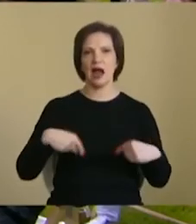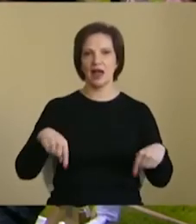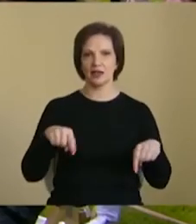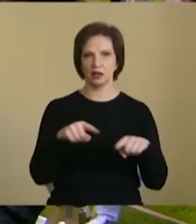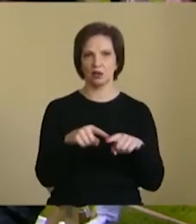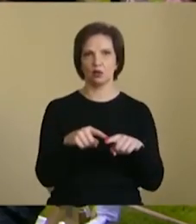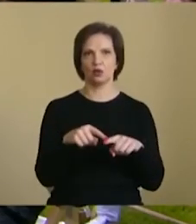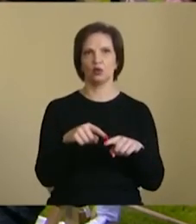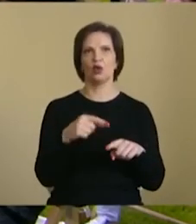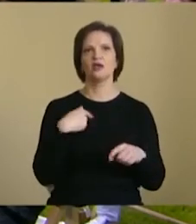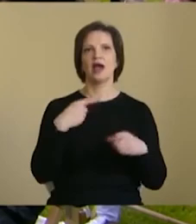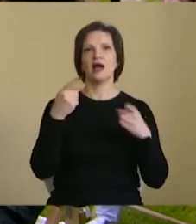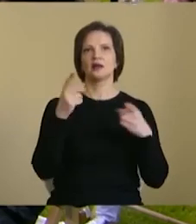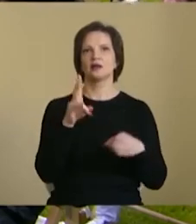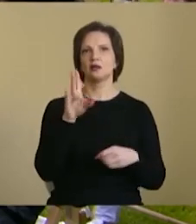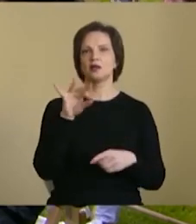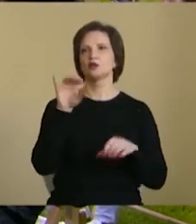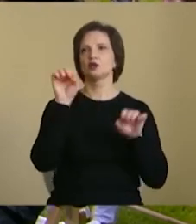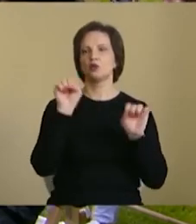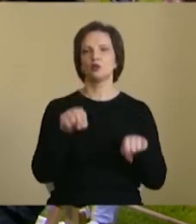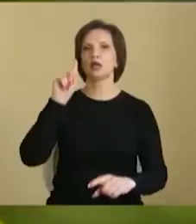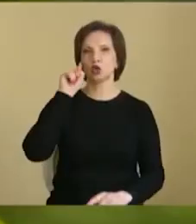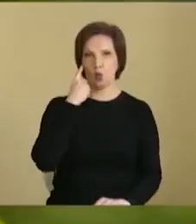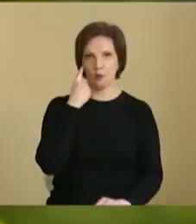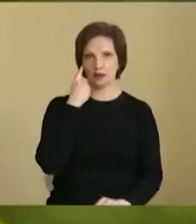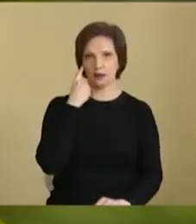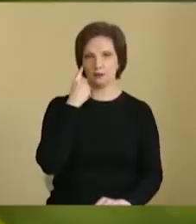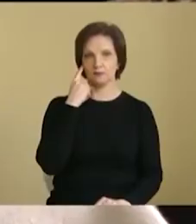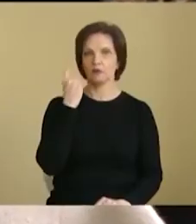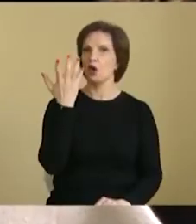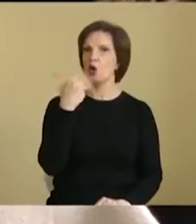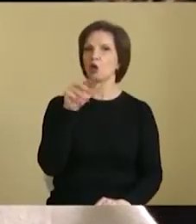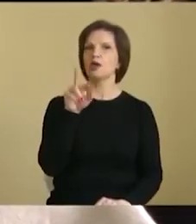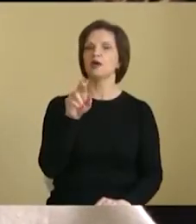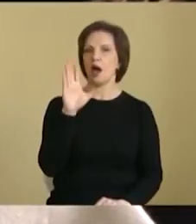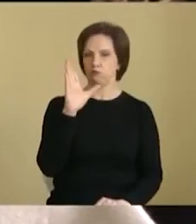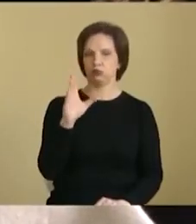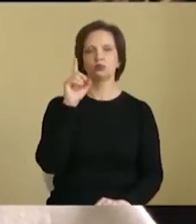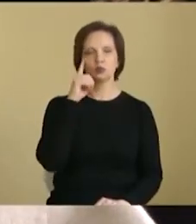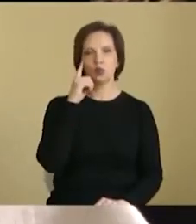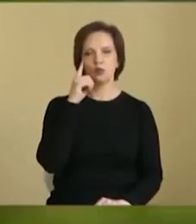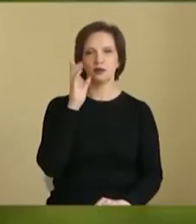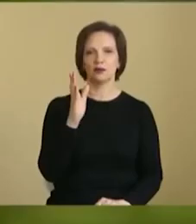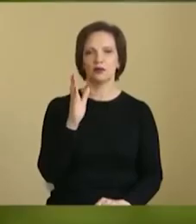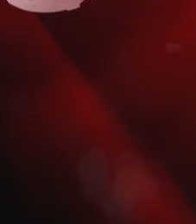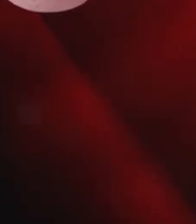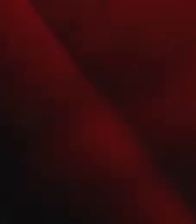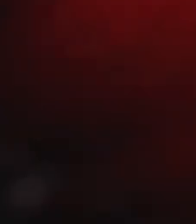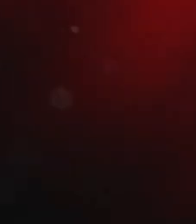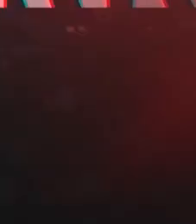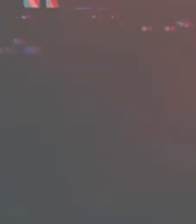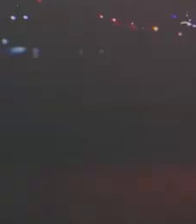Як зробити, щоб уряд був стабільний? Ніяк. Буду думати. В мене є чим думати.